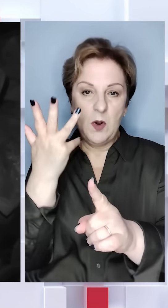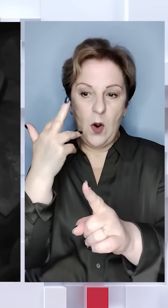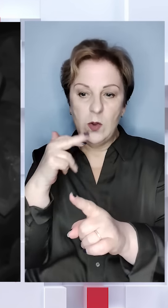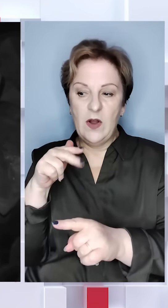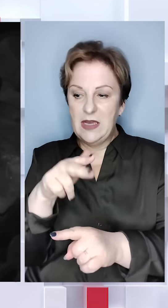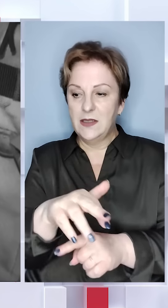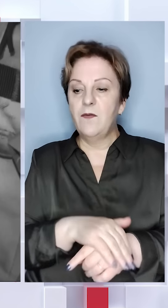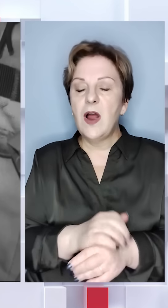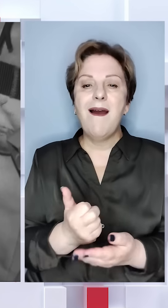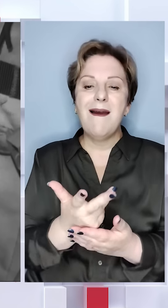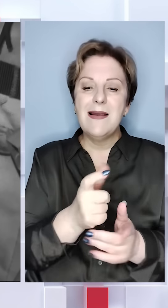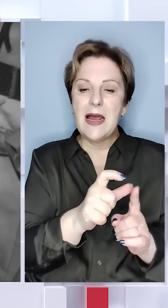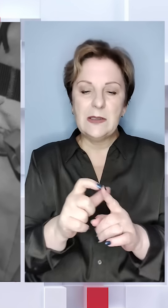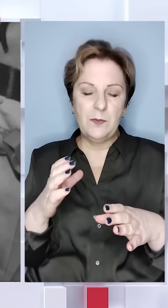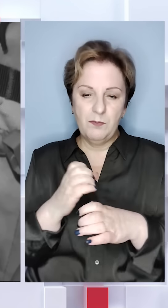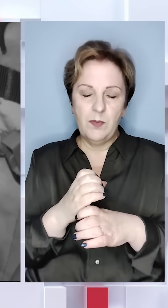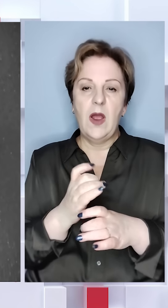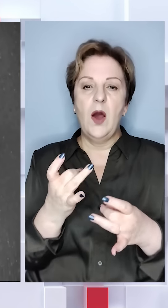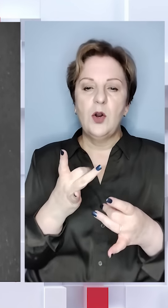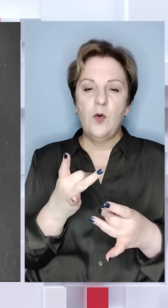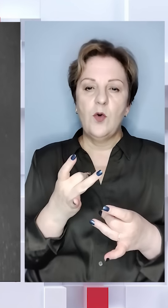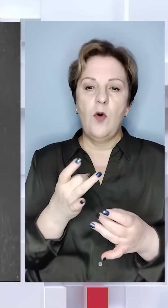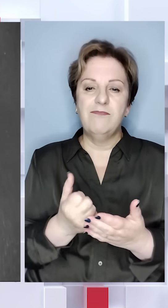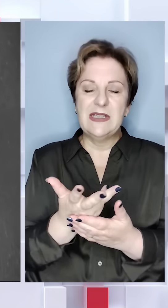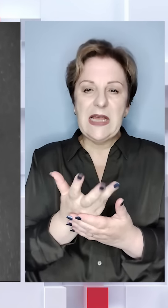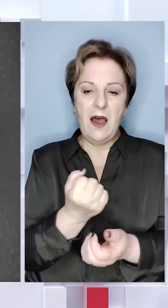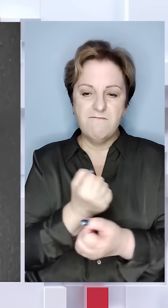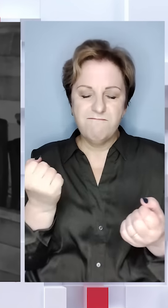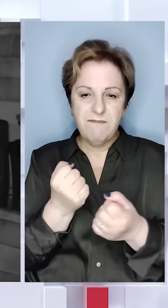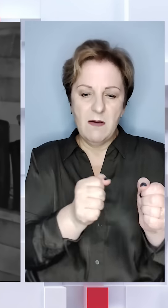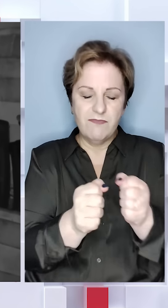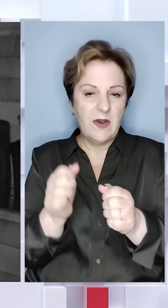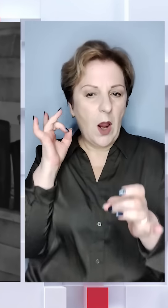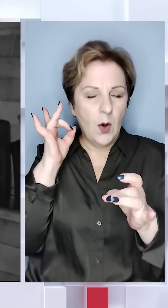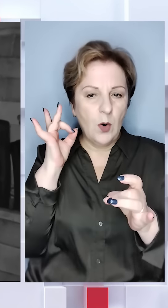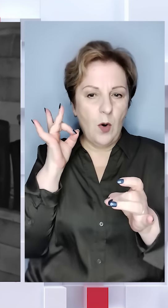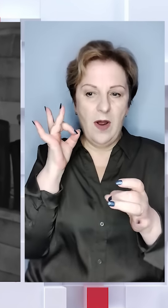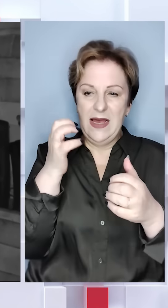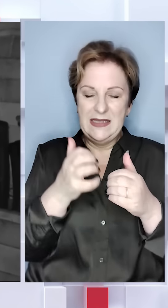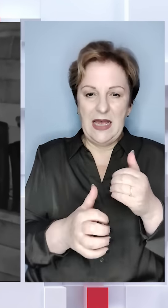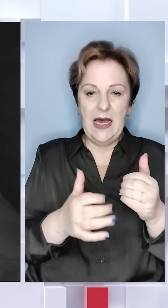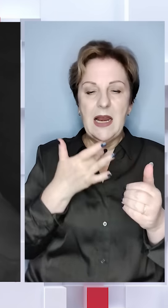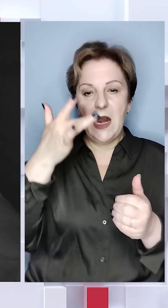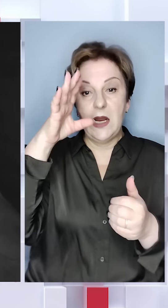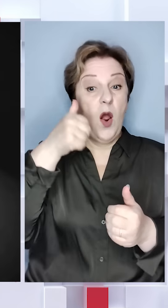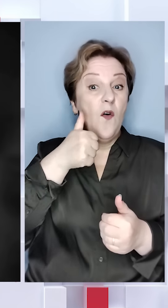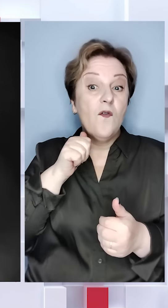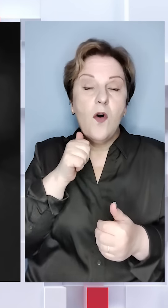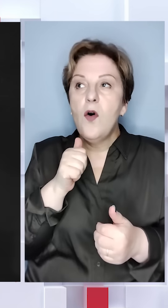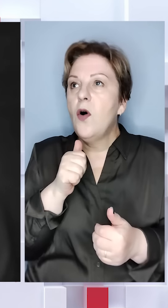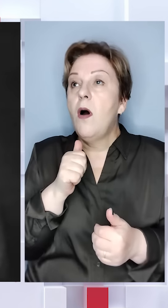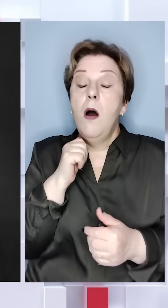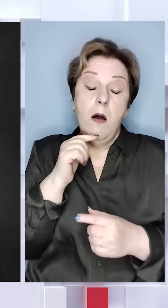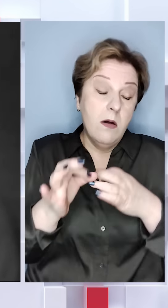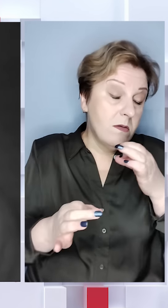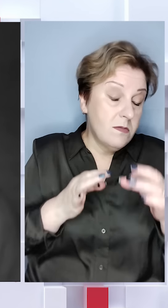простими словами гранатометники Хартії пояснюють сервію важких розривів і кулеметні черги, що проголонали посеред літньої ночі. Вчора взагалі нічого